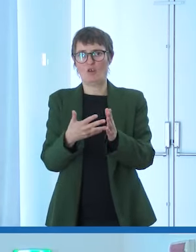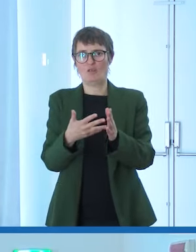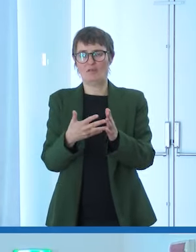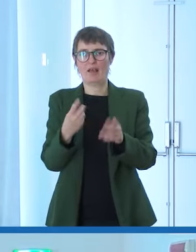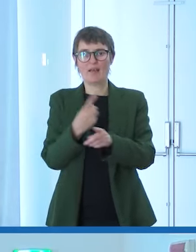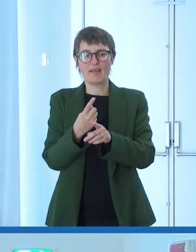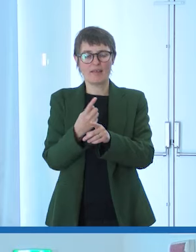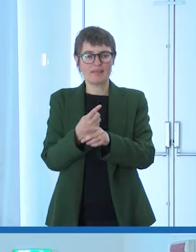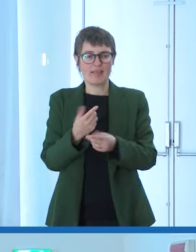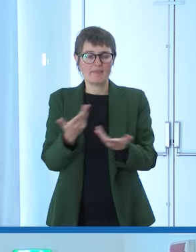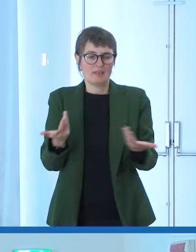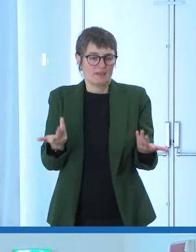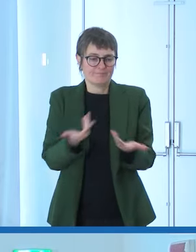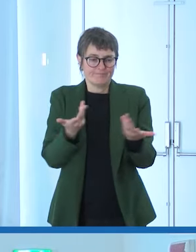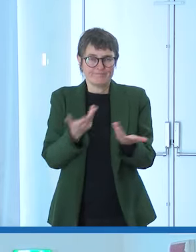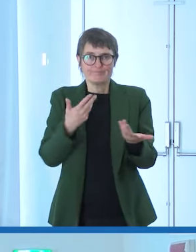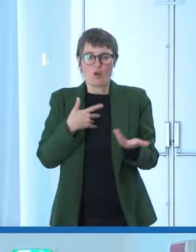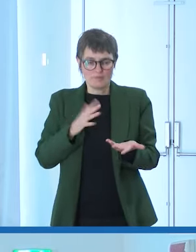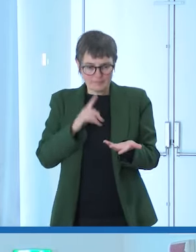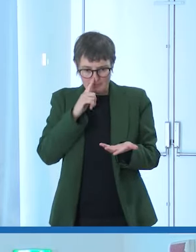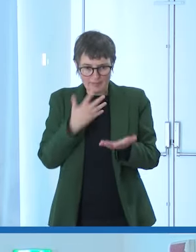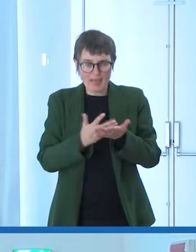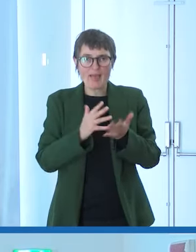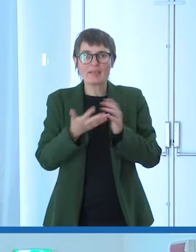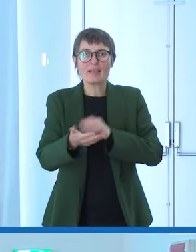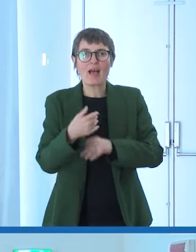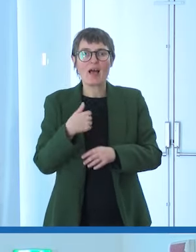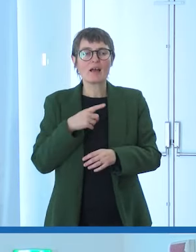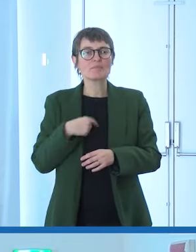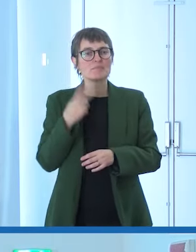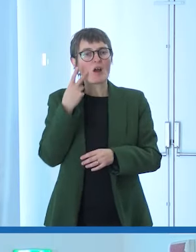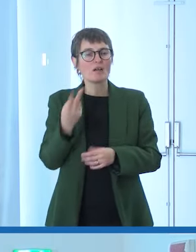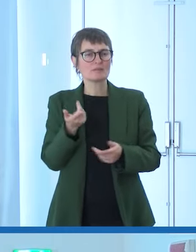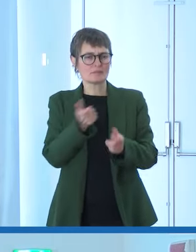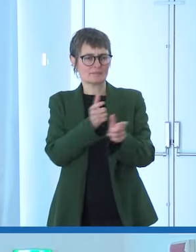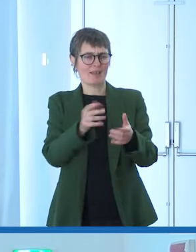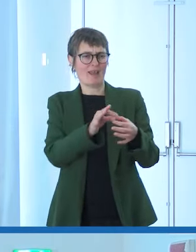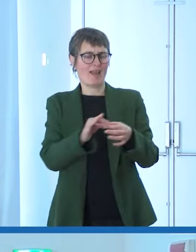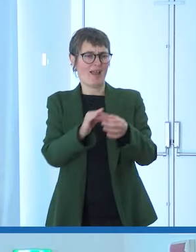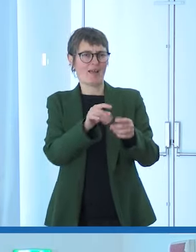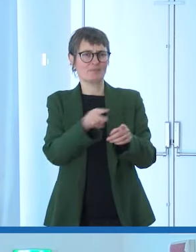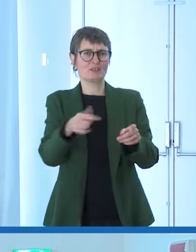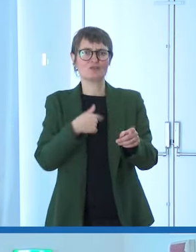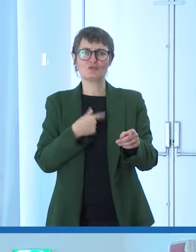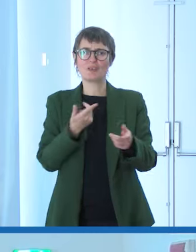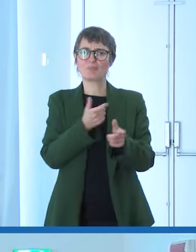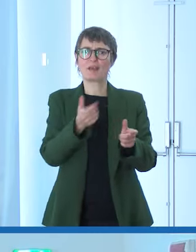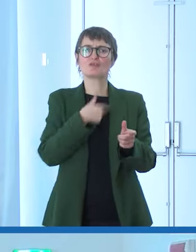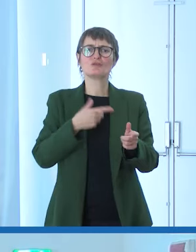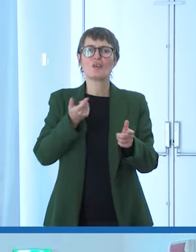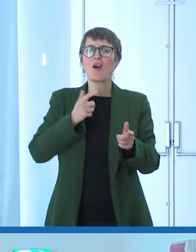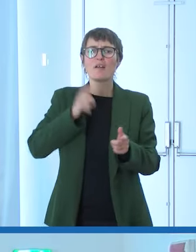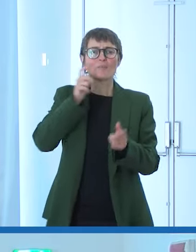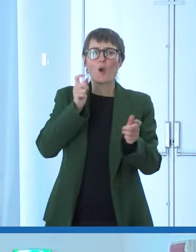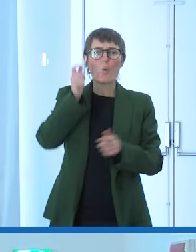quella qualche volta ho notato che i miei amici erano tutte persone che urlavano che parlavano ad alta voce oppure